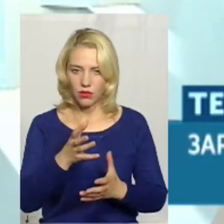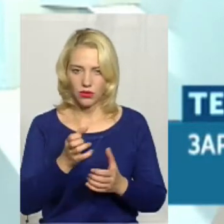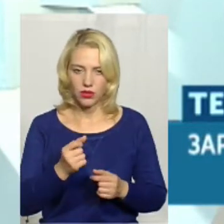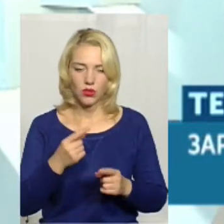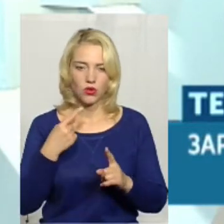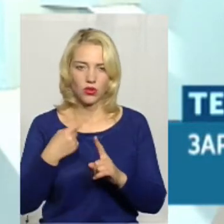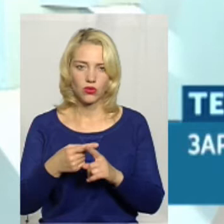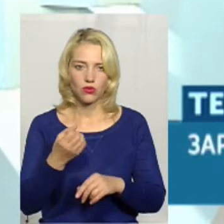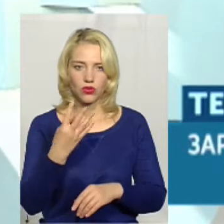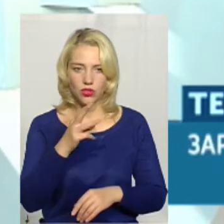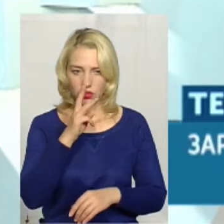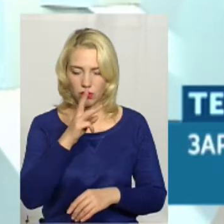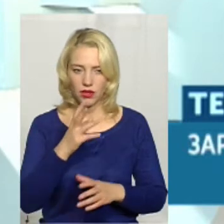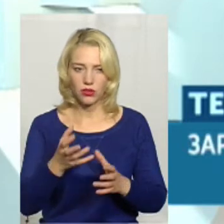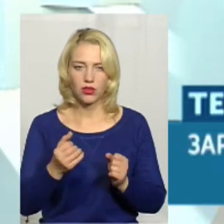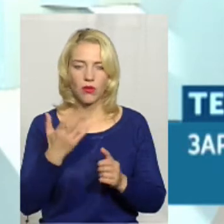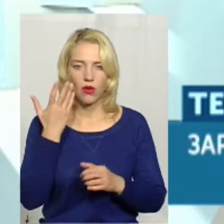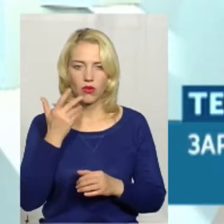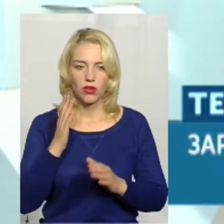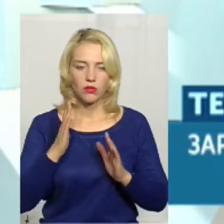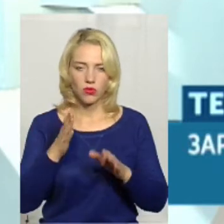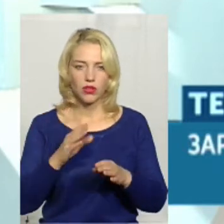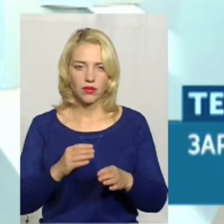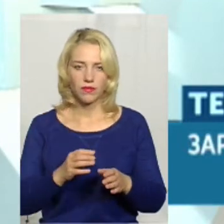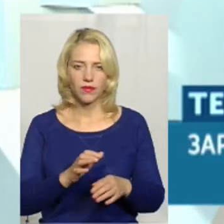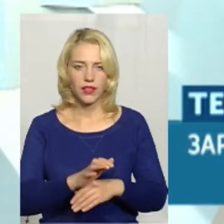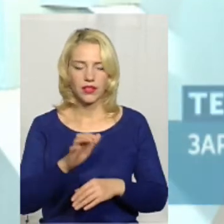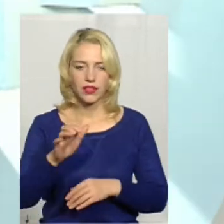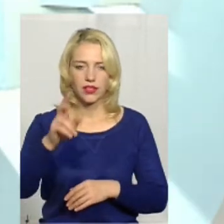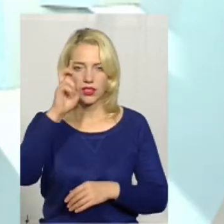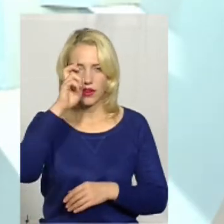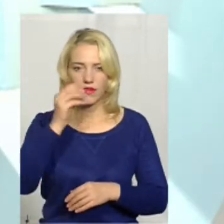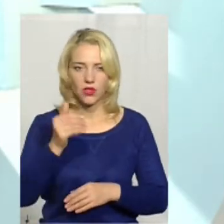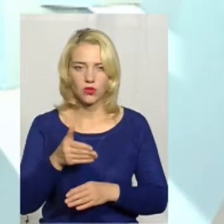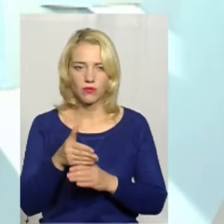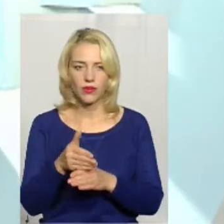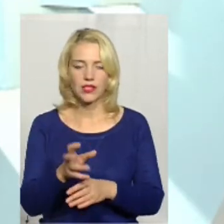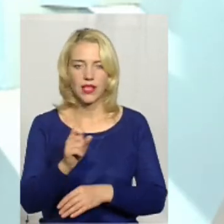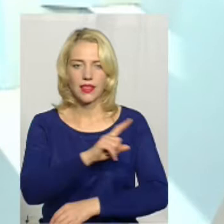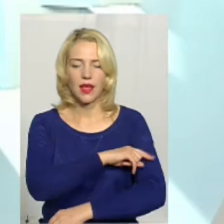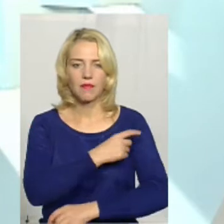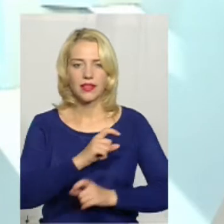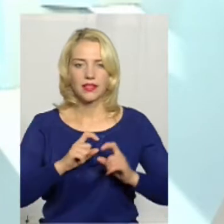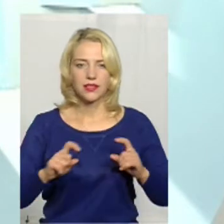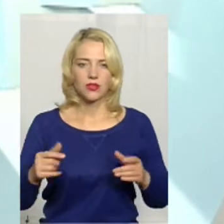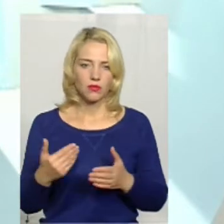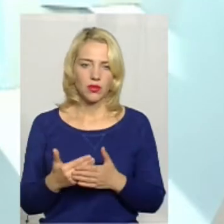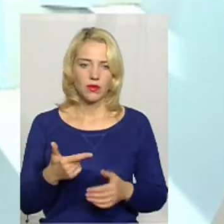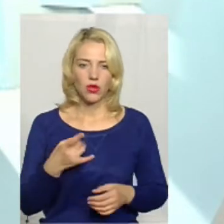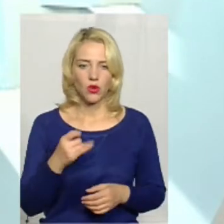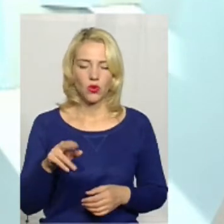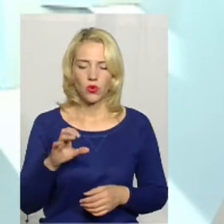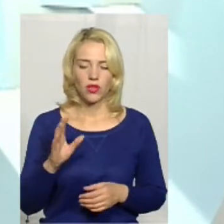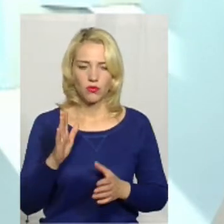можуть додатково 14-ту зарплату. Коли буде, надійде державна субвенція на медицину, приблизно в грудні вони